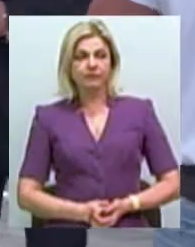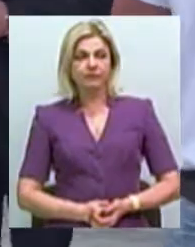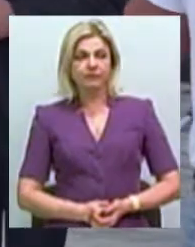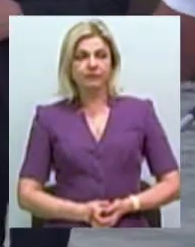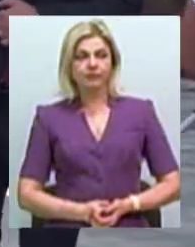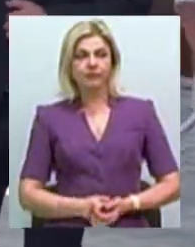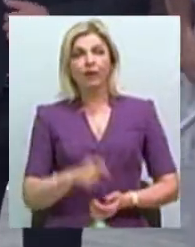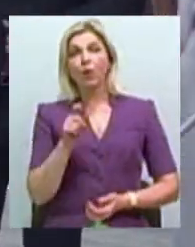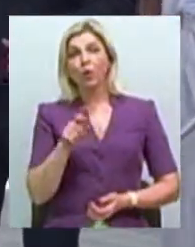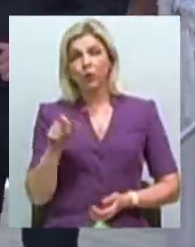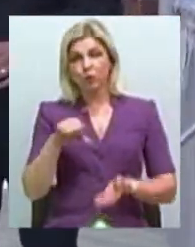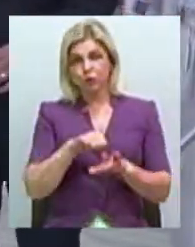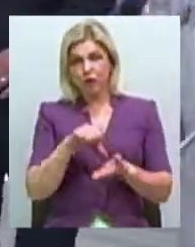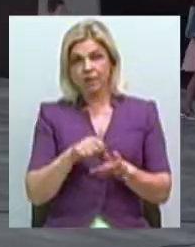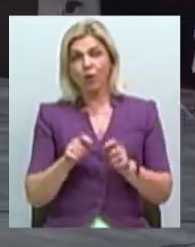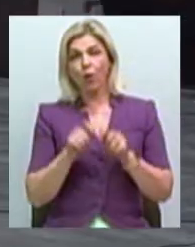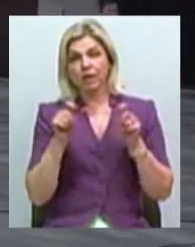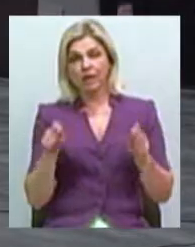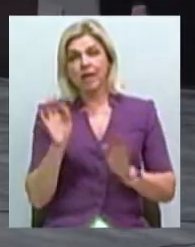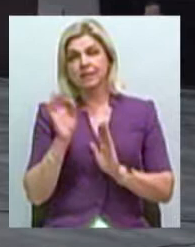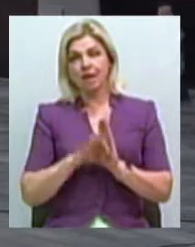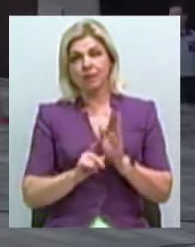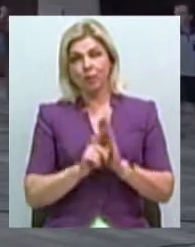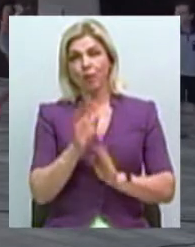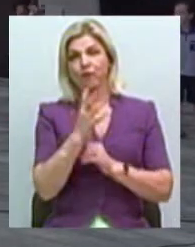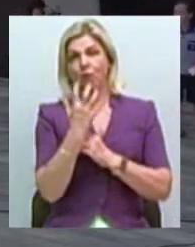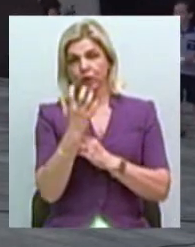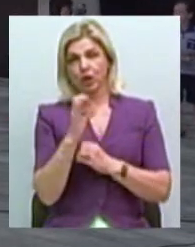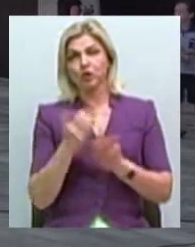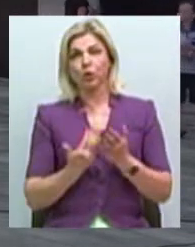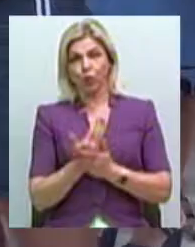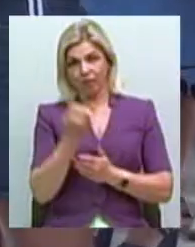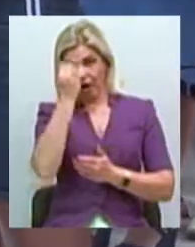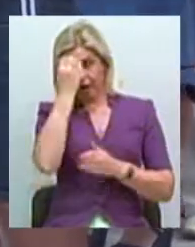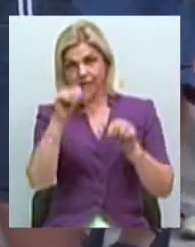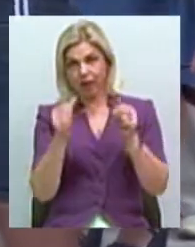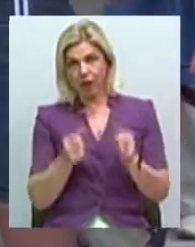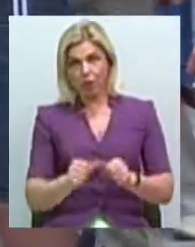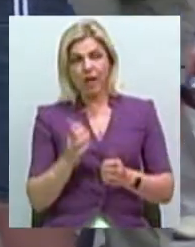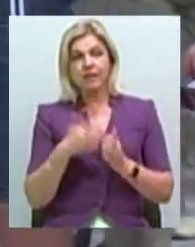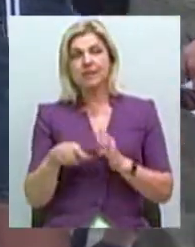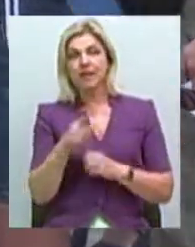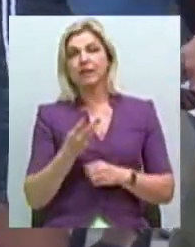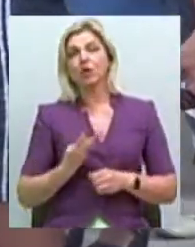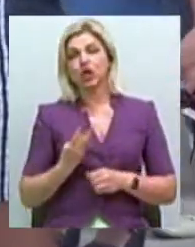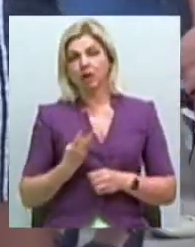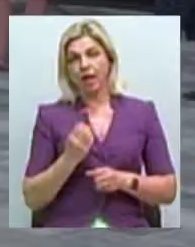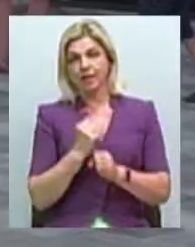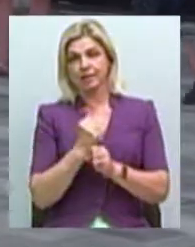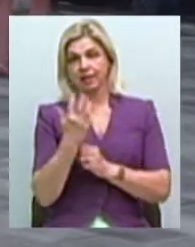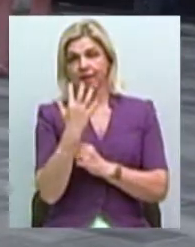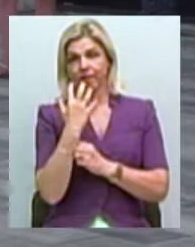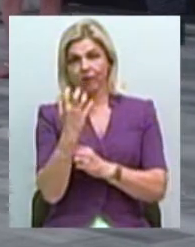Перехожі та учасники відкриття одразу почали фотографуватись з новим арт-об'єктом. Серед охочих зробити світлину на фоні «Міддл